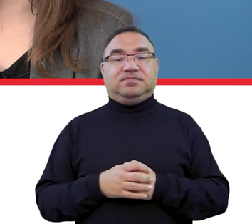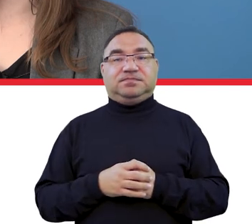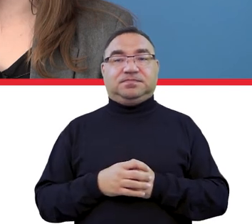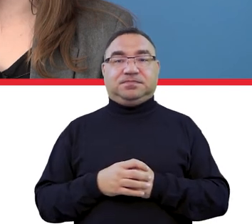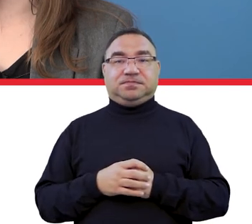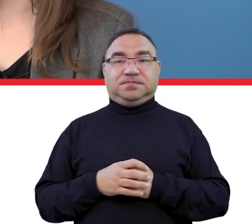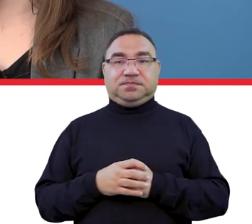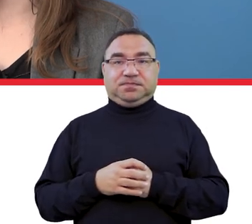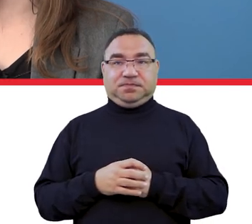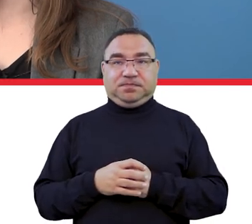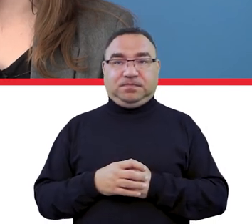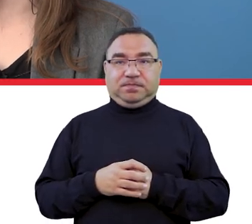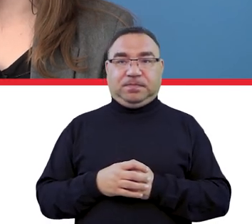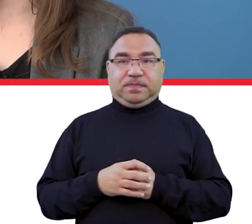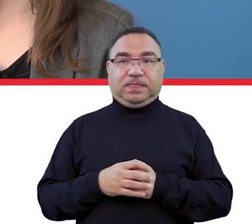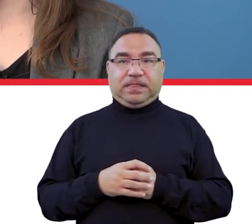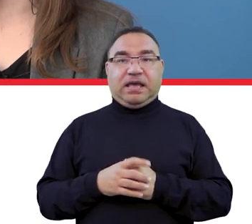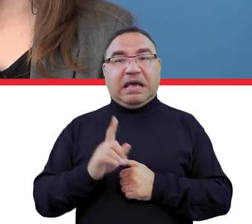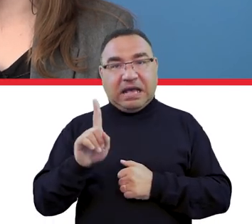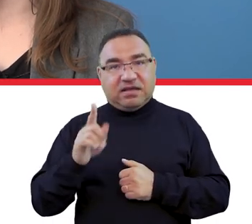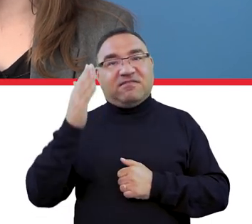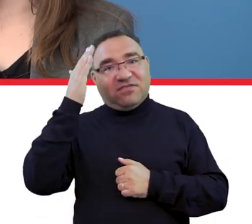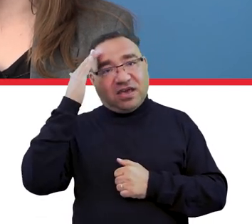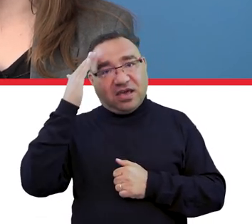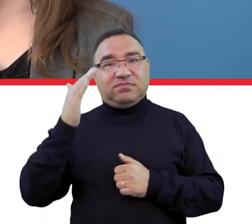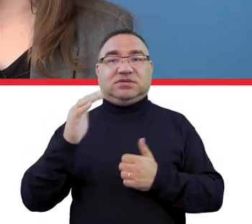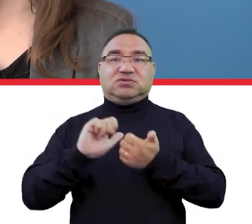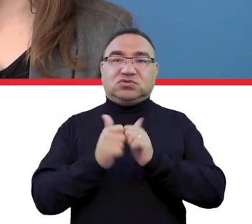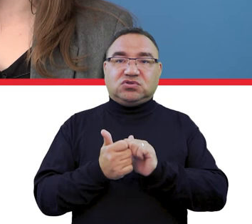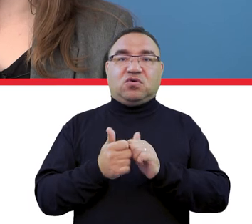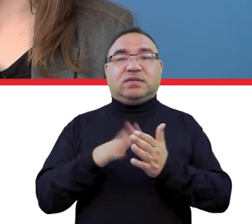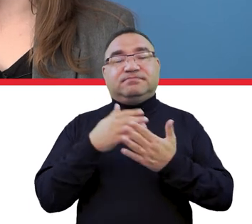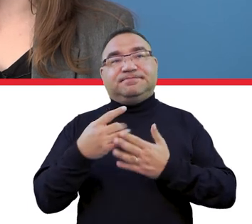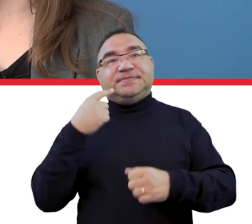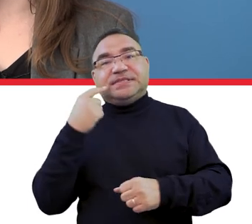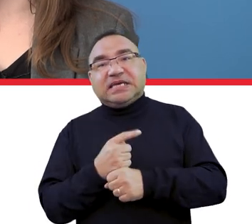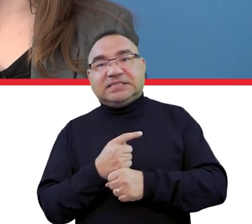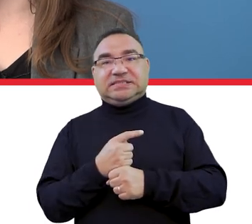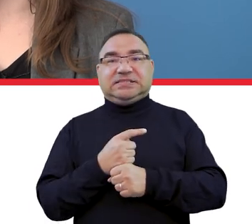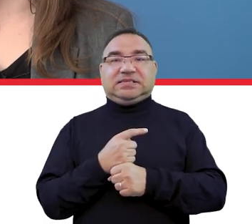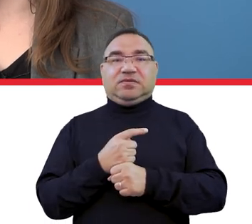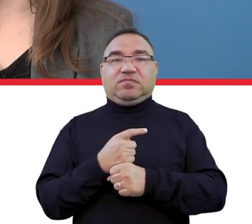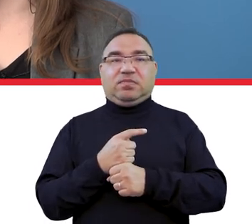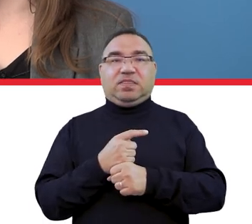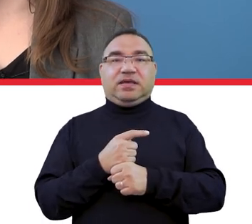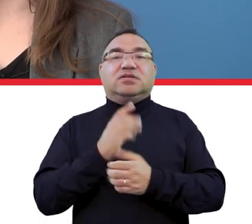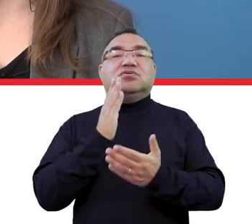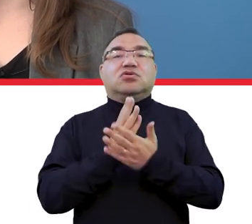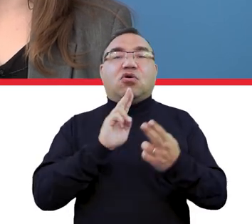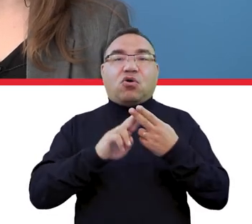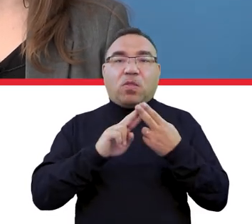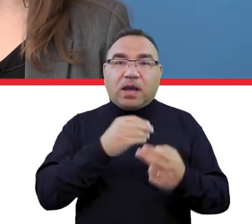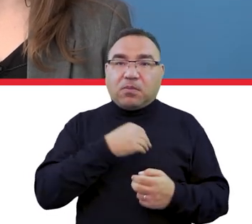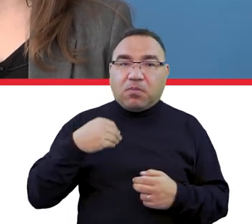Natomiast oczywiście są pewne rozstrzygnięcia i tutaj tylko kontakt